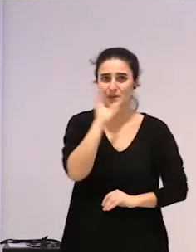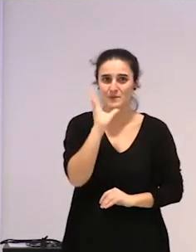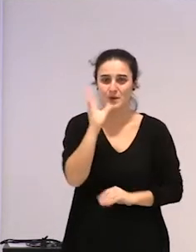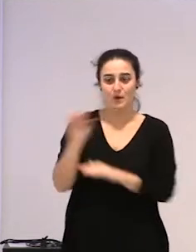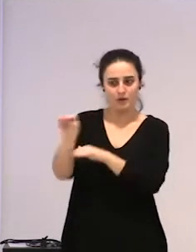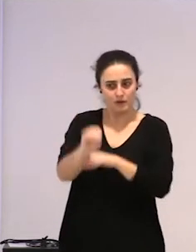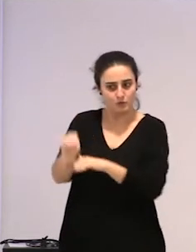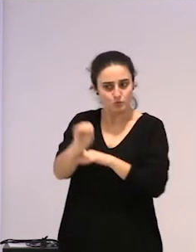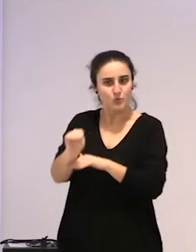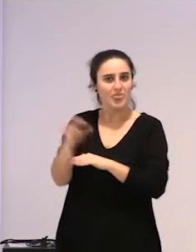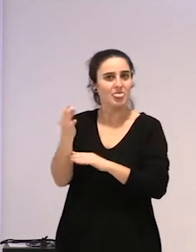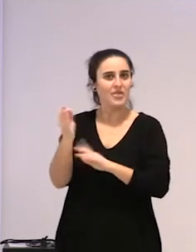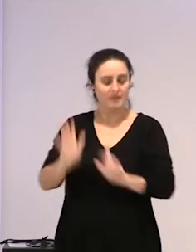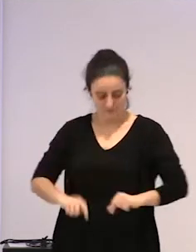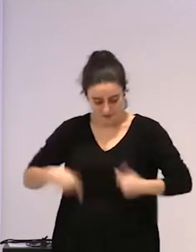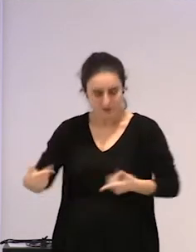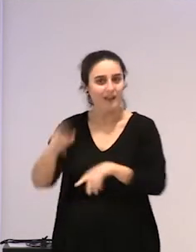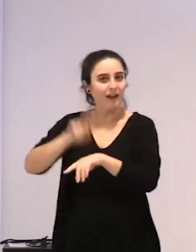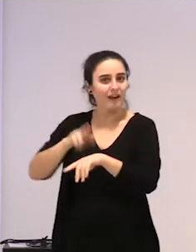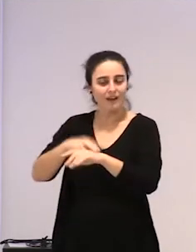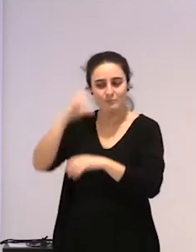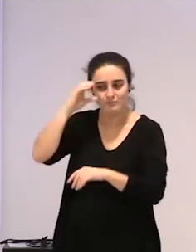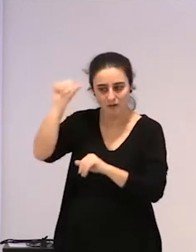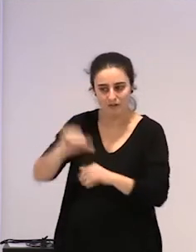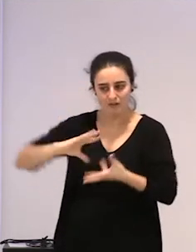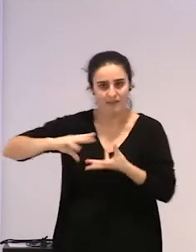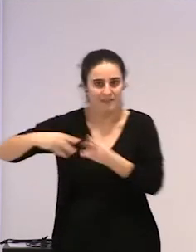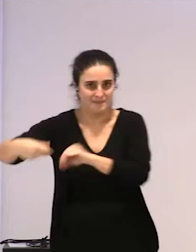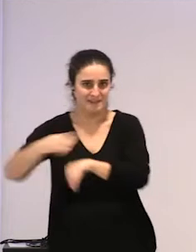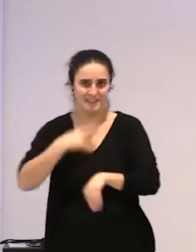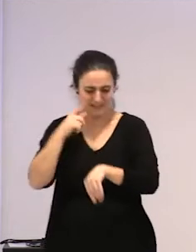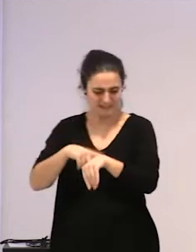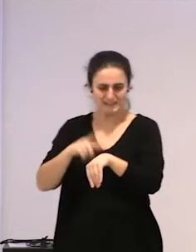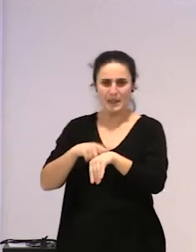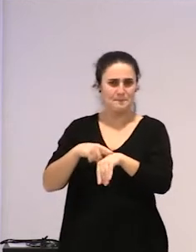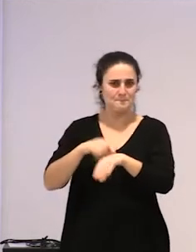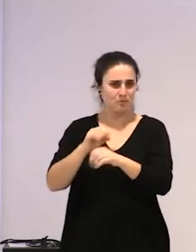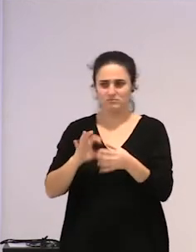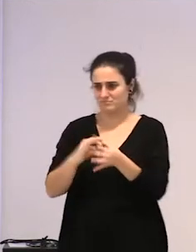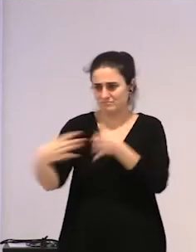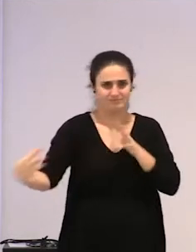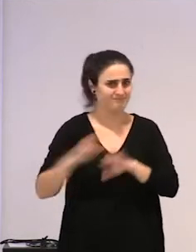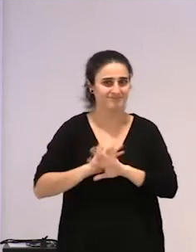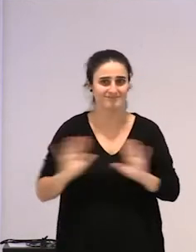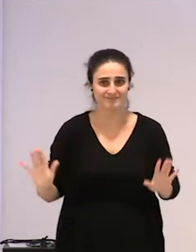biologikoa egi erantzuten diote, eta ez, ez dakate zer ikusi dik erlojuarekin, edo, ez,